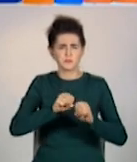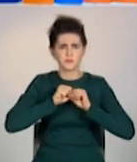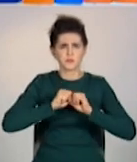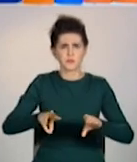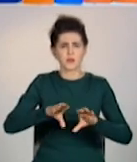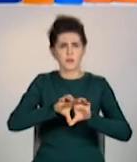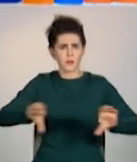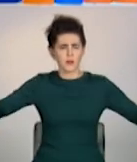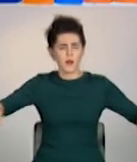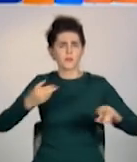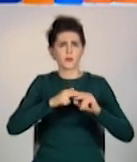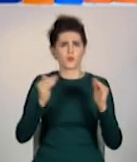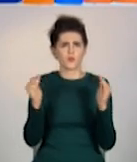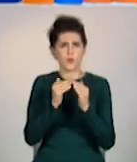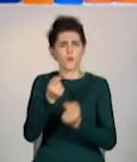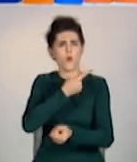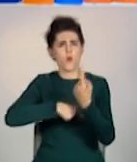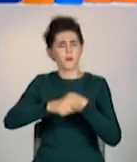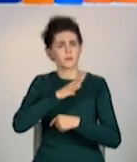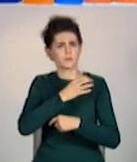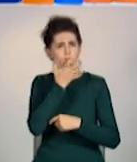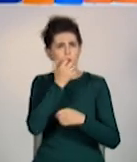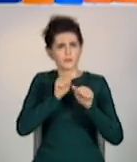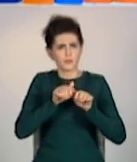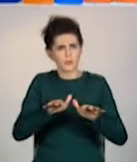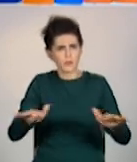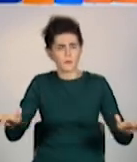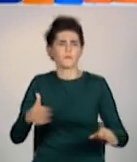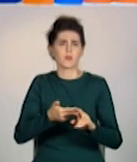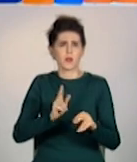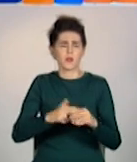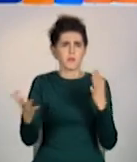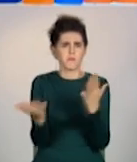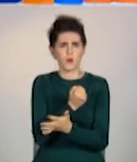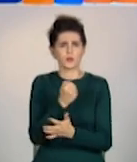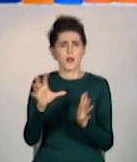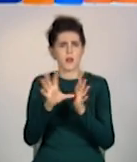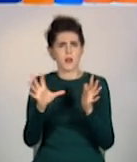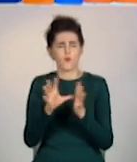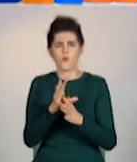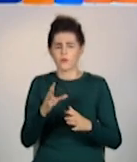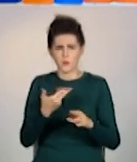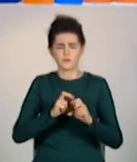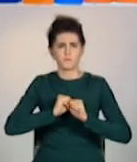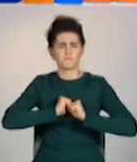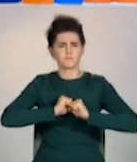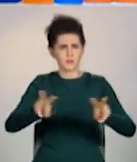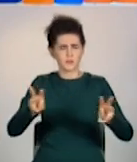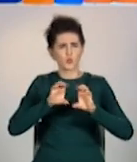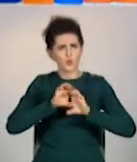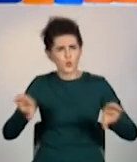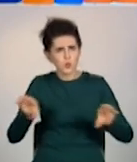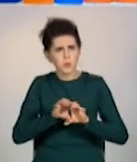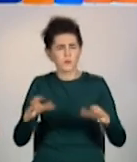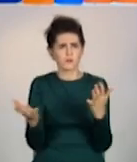теплотраси в оселі стали повертати опалення та мережа не витримала. В одному з будинків лопнули труби і